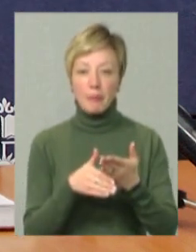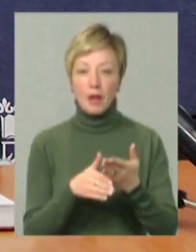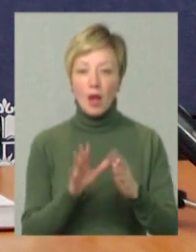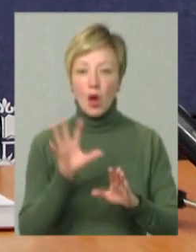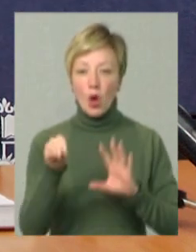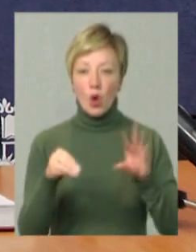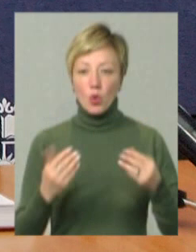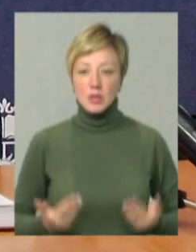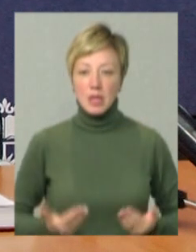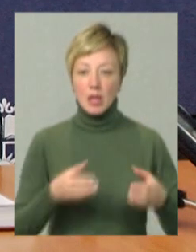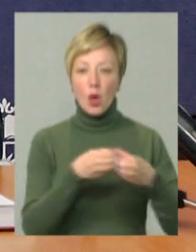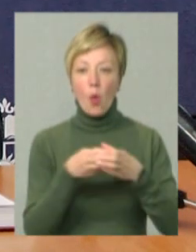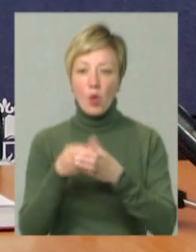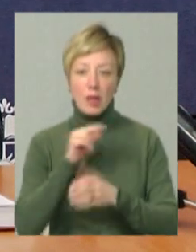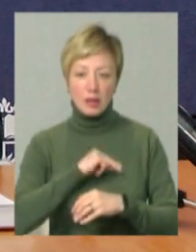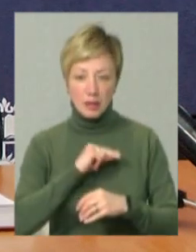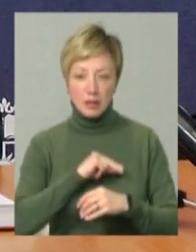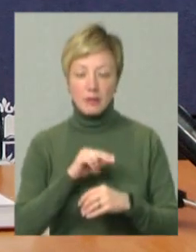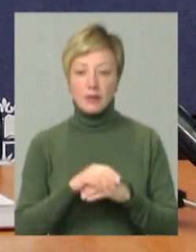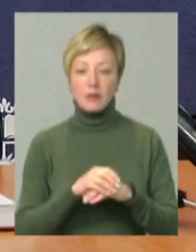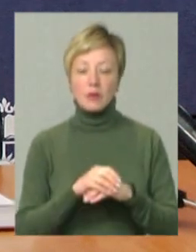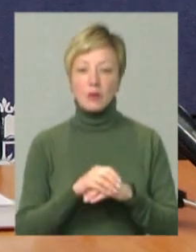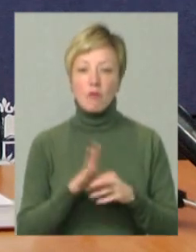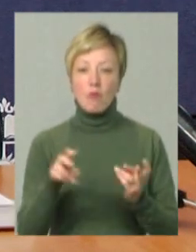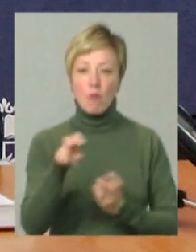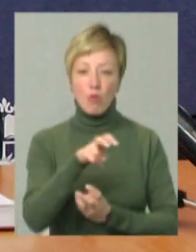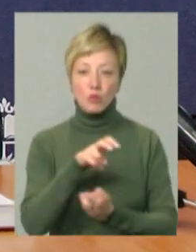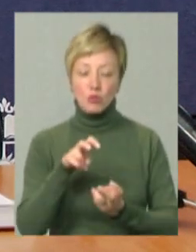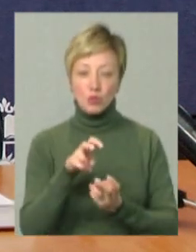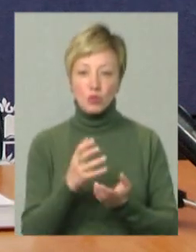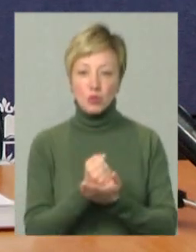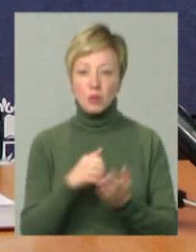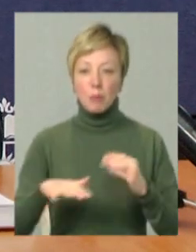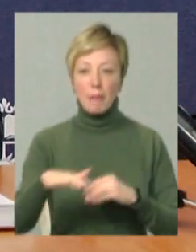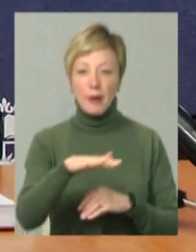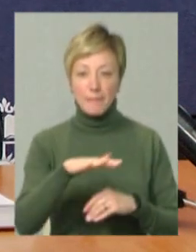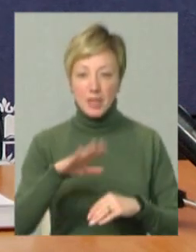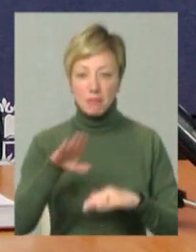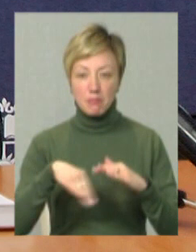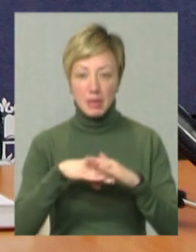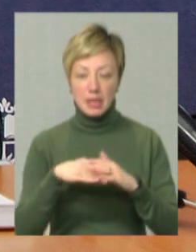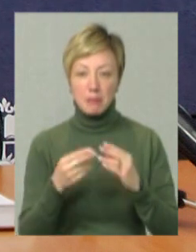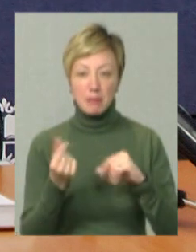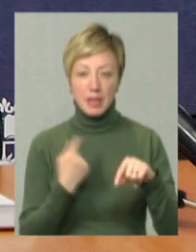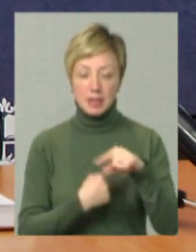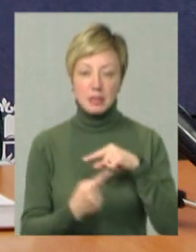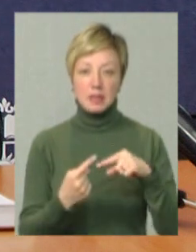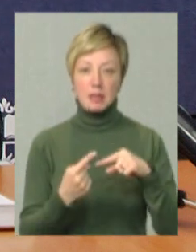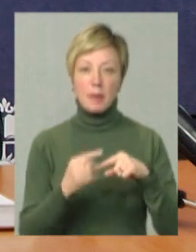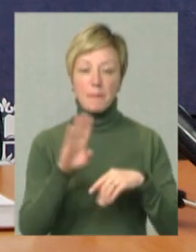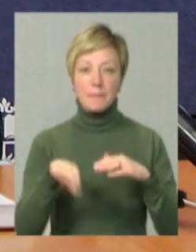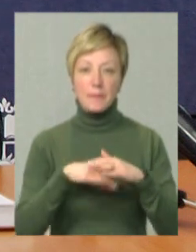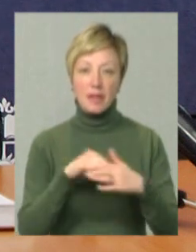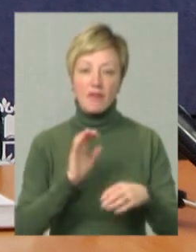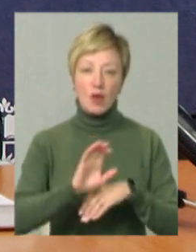розселенні колективів, у пошуці приміщень під розміщення бізнесів, під